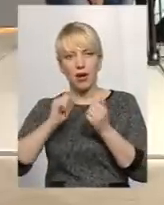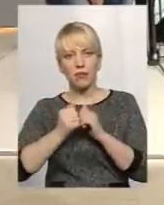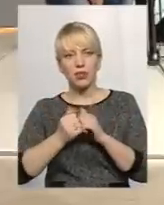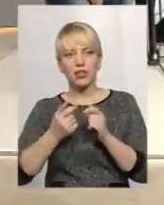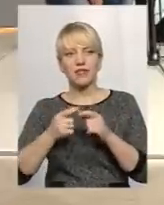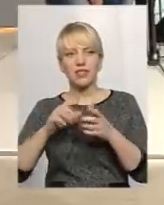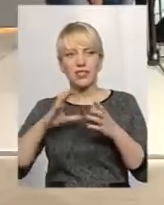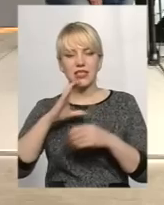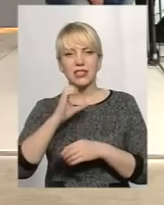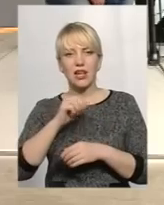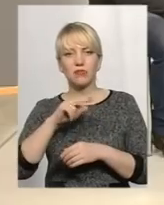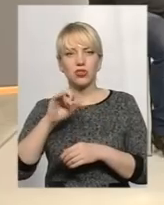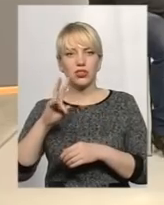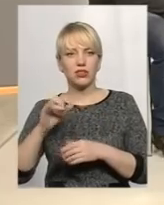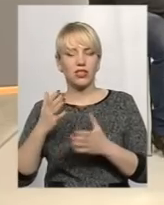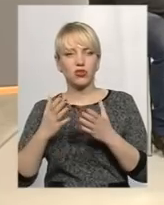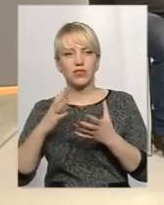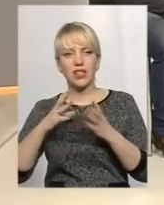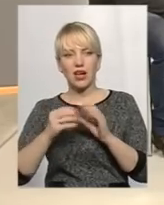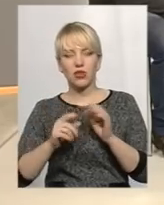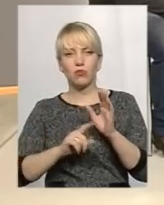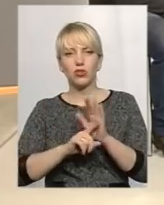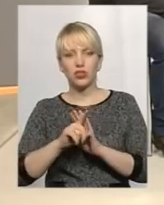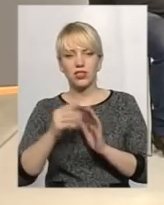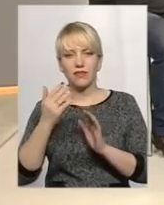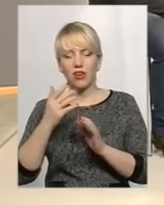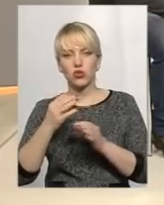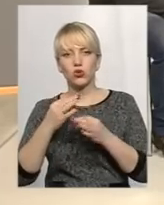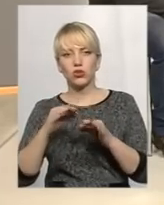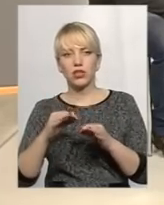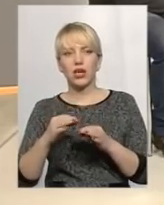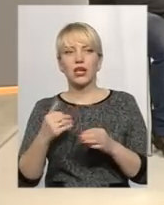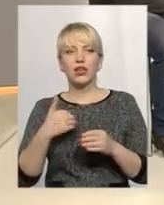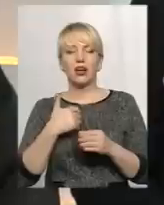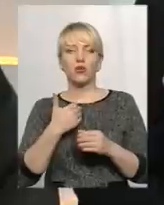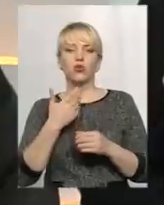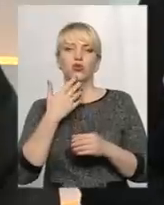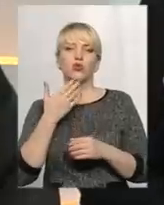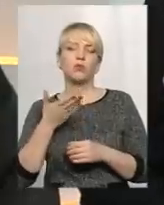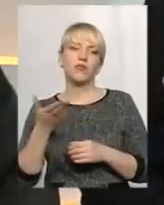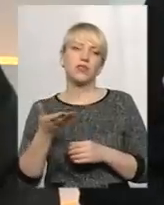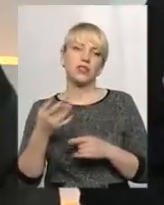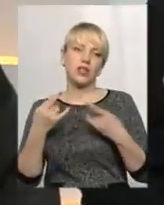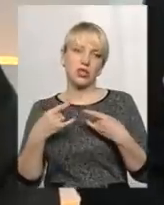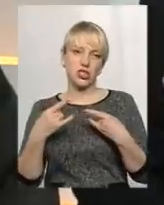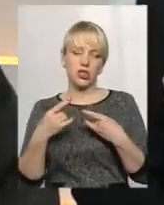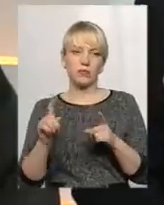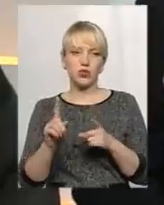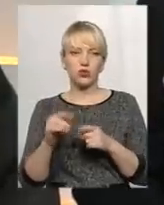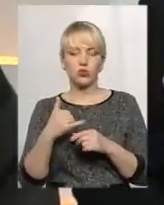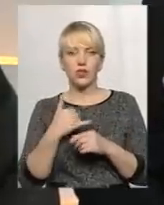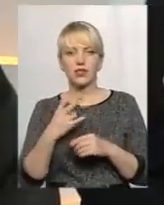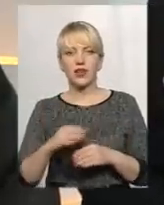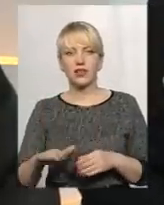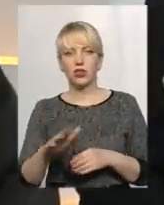В загальному, якщо начати з вашого дозволу з об'єктів природозаповідного фонду, то я хочу доповісти і телеглядачам, і присутнім, що у нас на